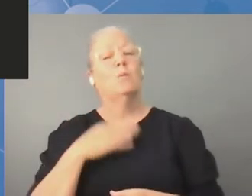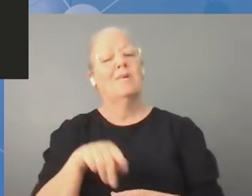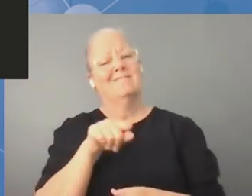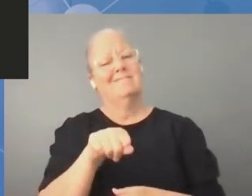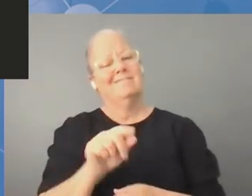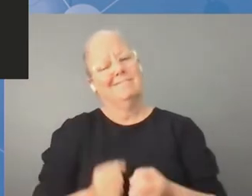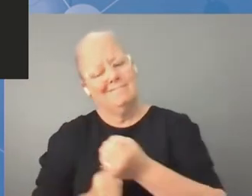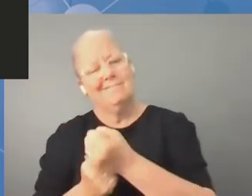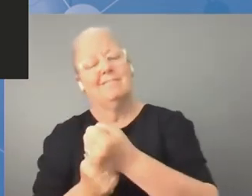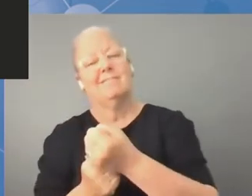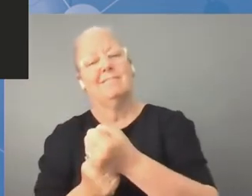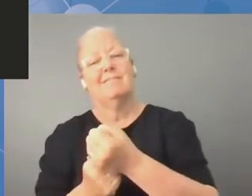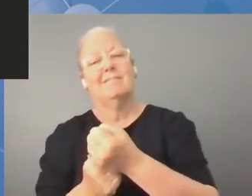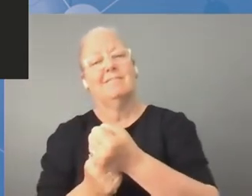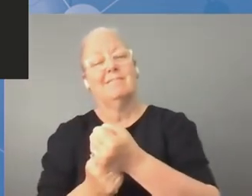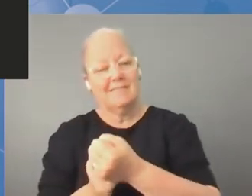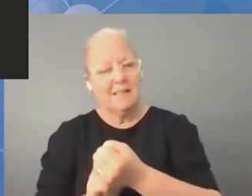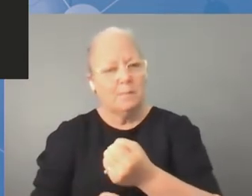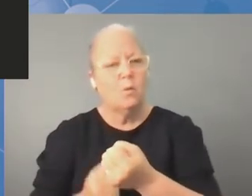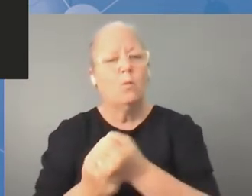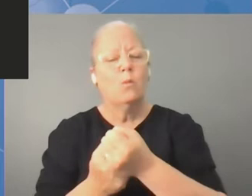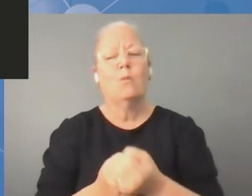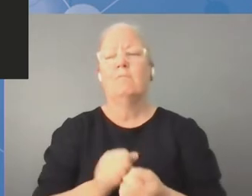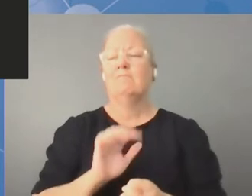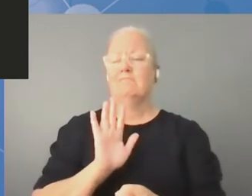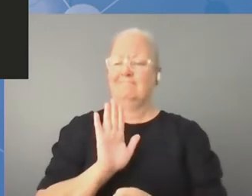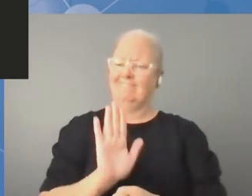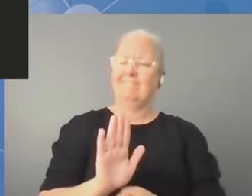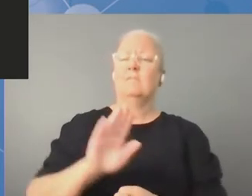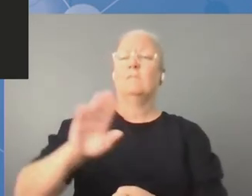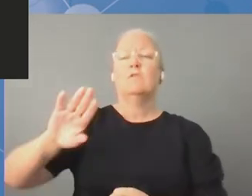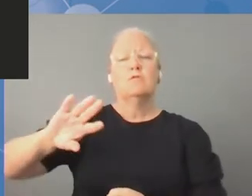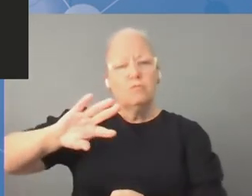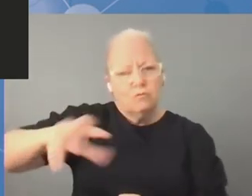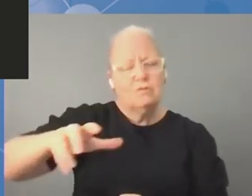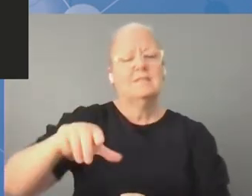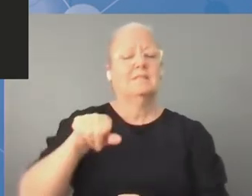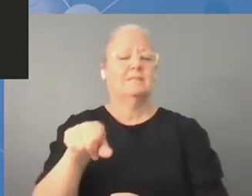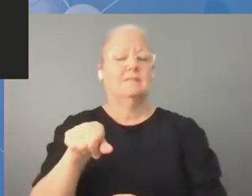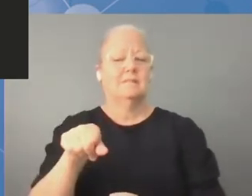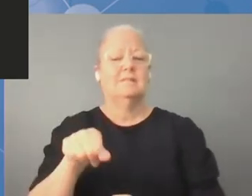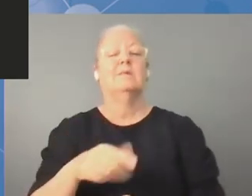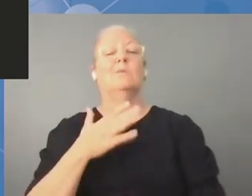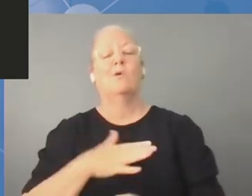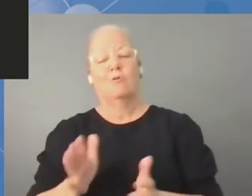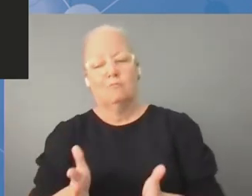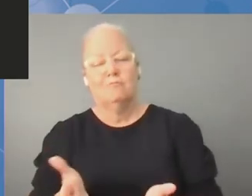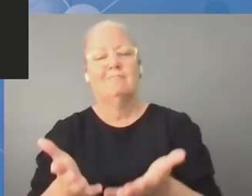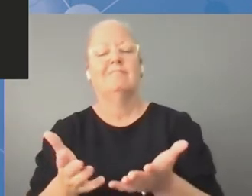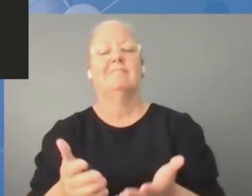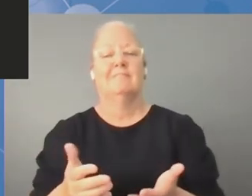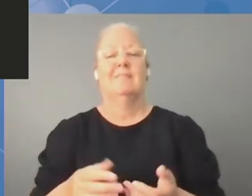umożliwić lepszy rozwój sieci NRI, czyli sieci inicjatyw krajowych, regionalnych i